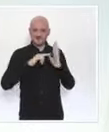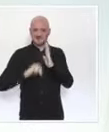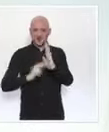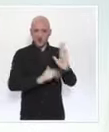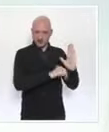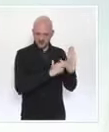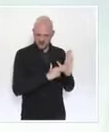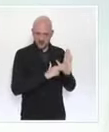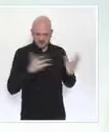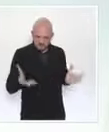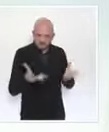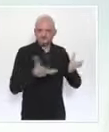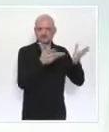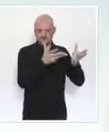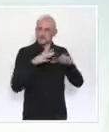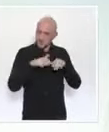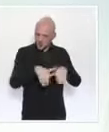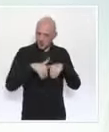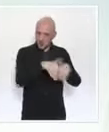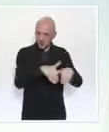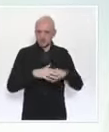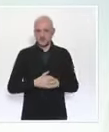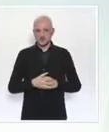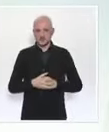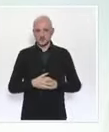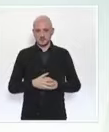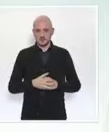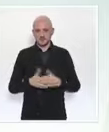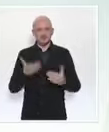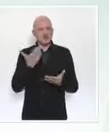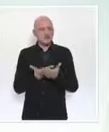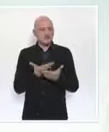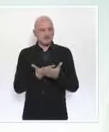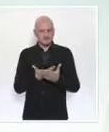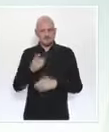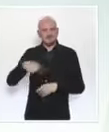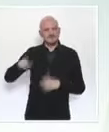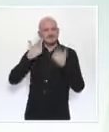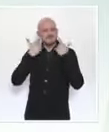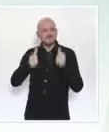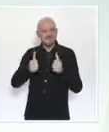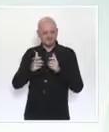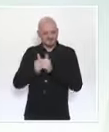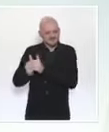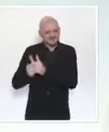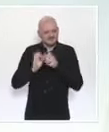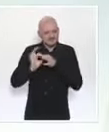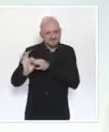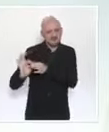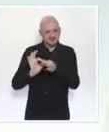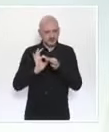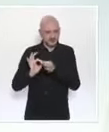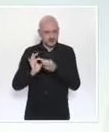Il témoigne de la capacité des partenaires européens à unir leurs efforts et leurs compétences au